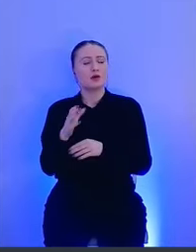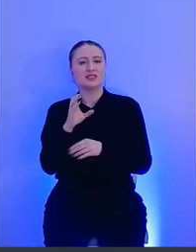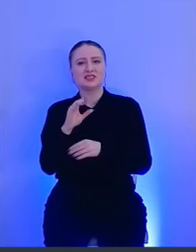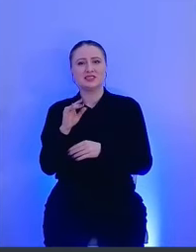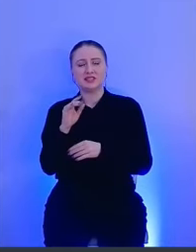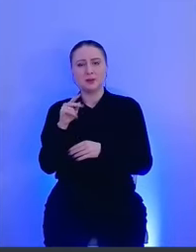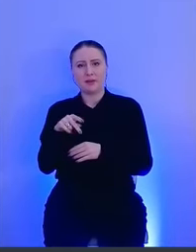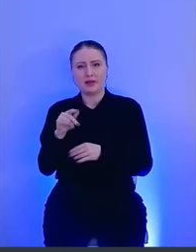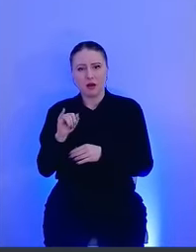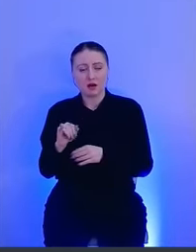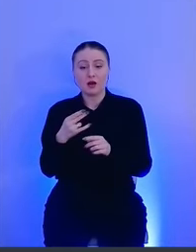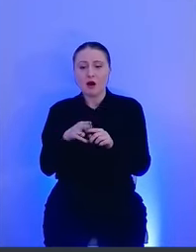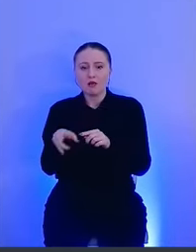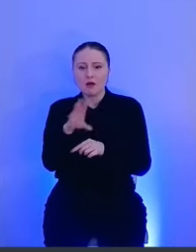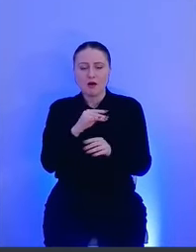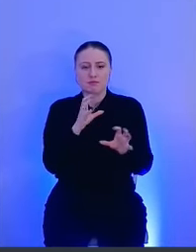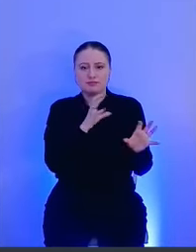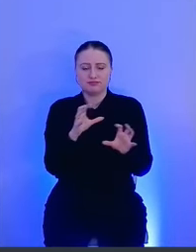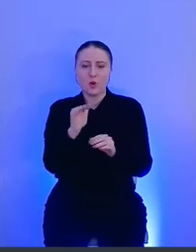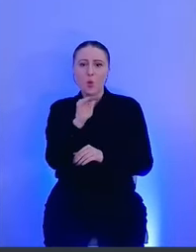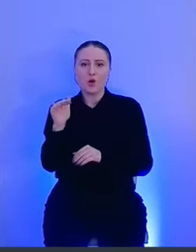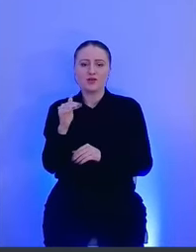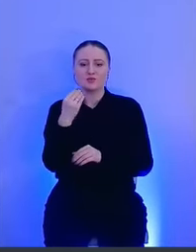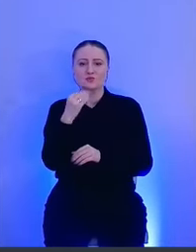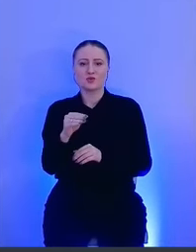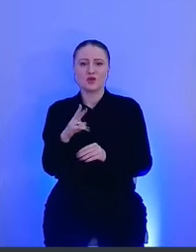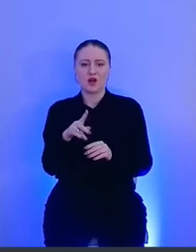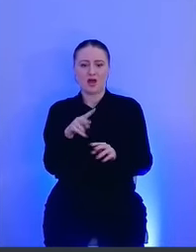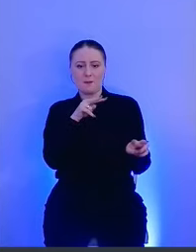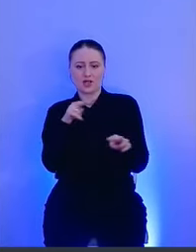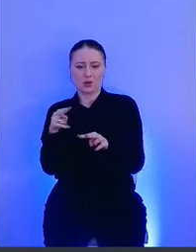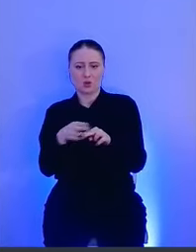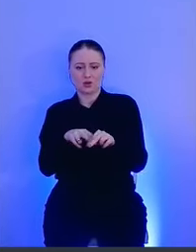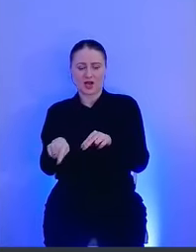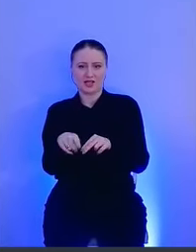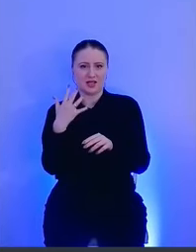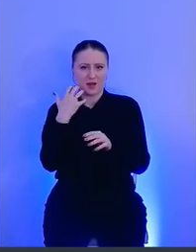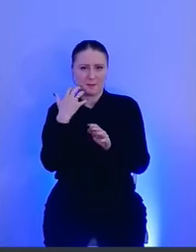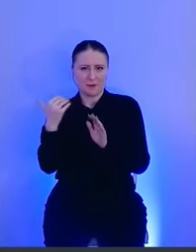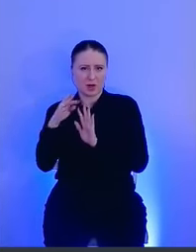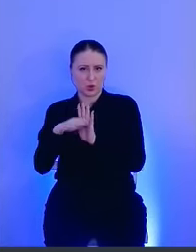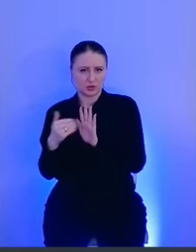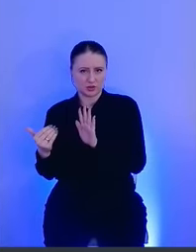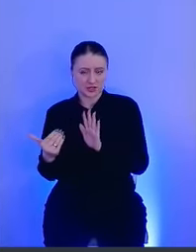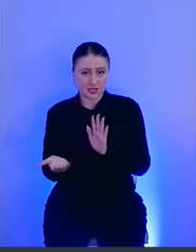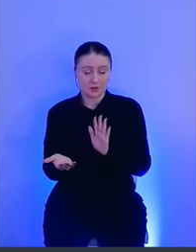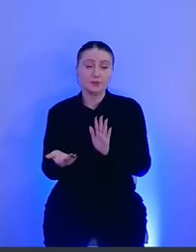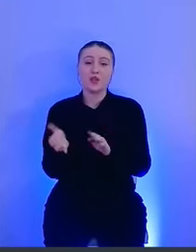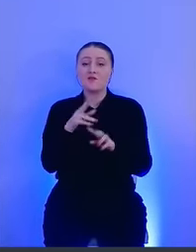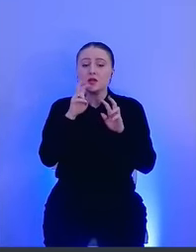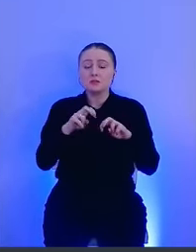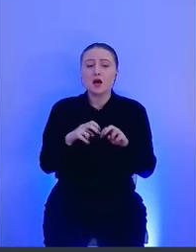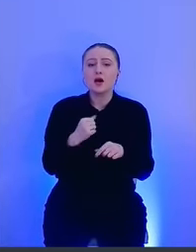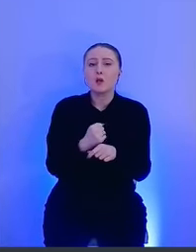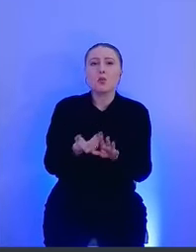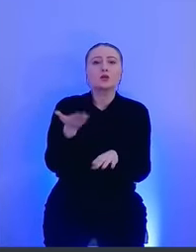все это не обеспечило того уровня, который хотелось бы обеспечить для мониторинга этой операционной системы. Давайте рассмотрим, как это